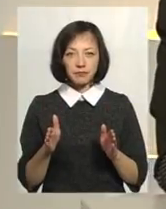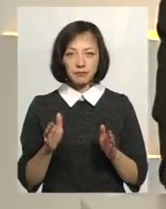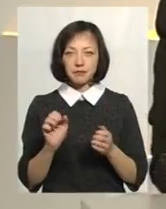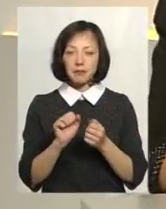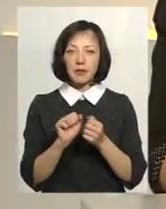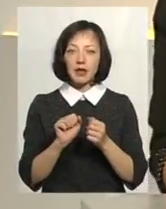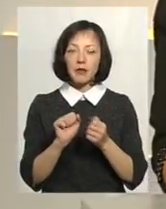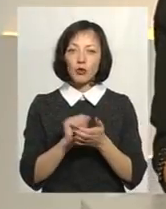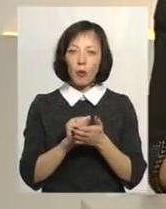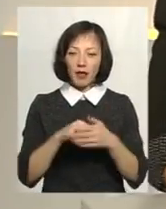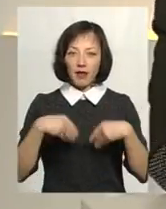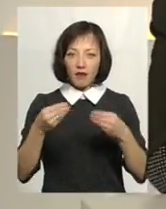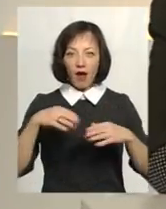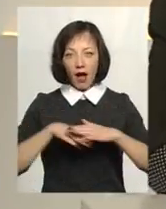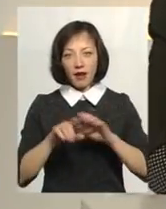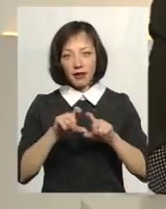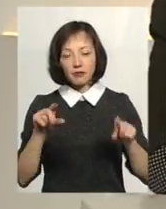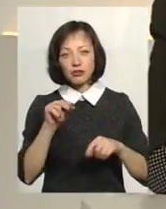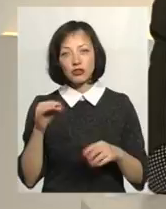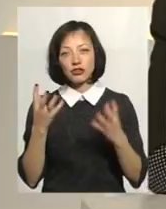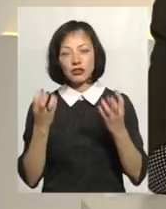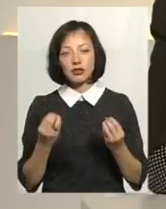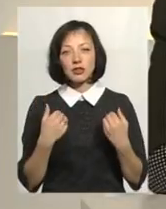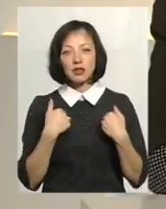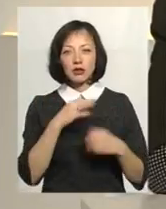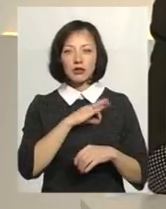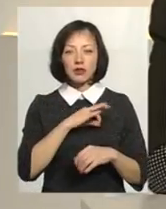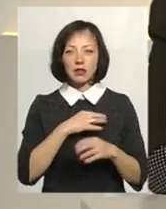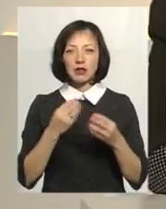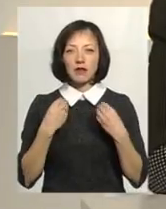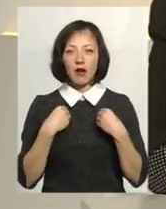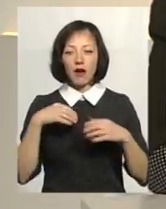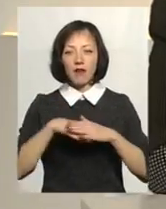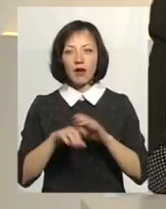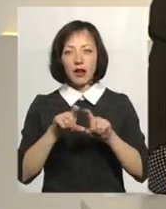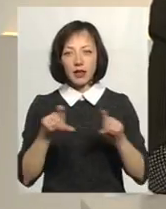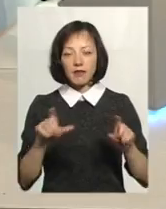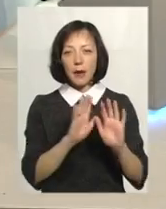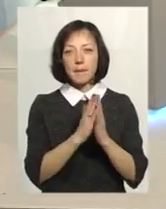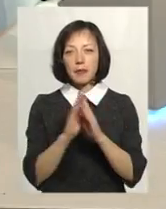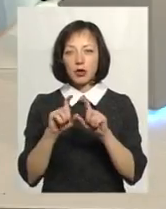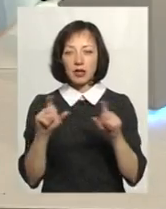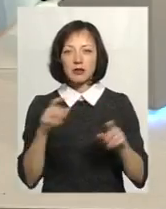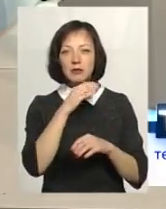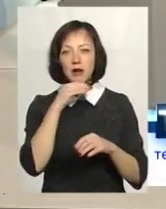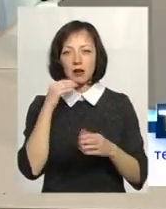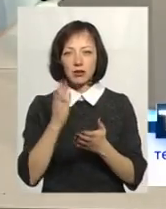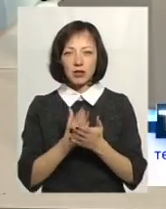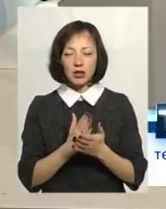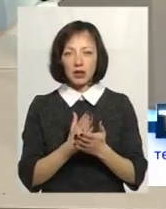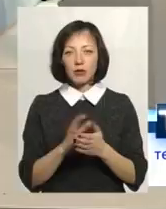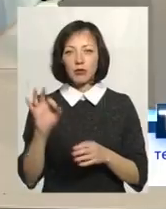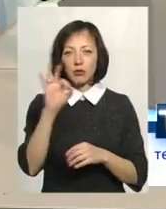архів, чи, можливо, ще десь? Я користувалася матеріалами, які надавав архів. Також в бібліотеці є багато збірників і